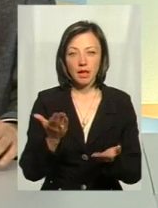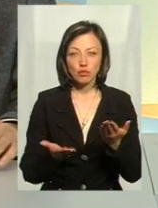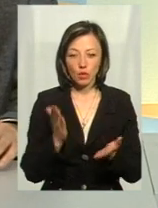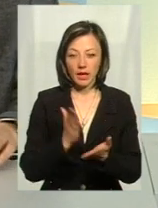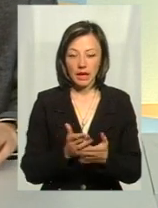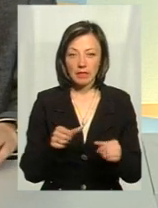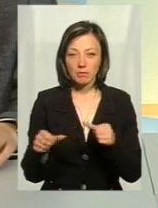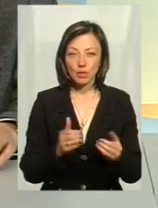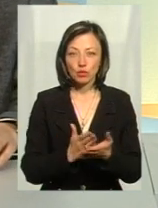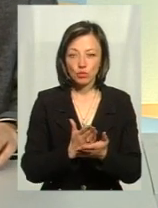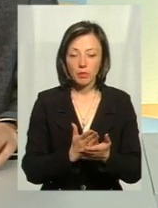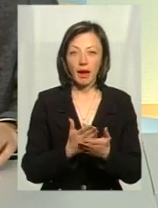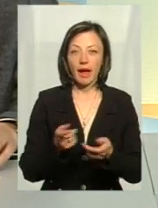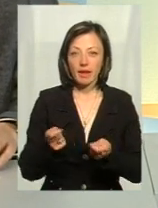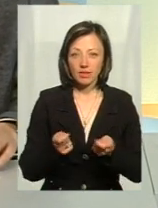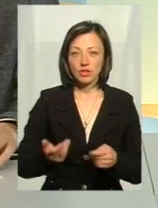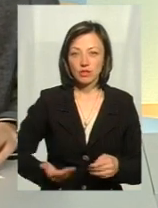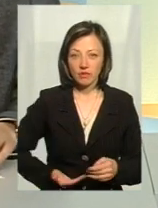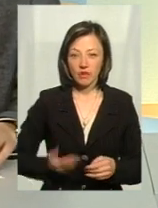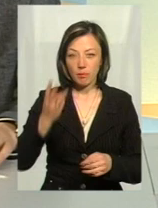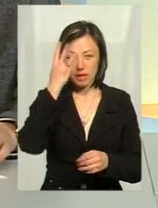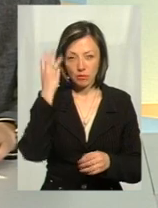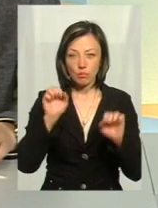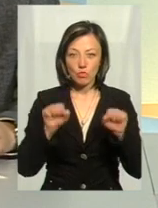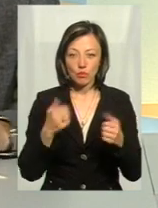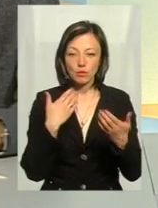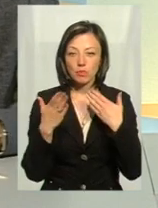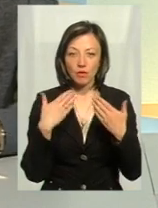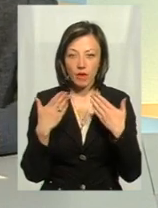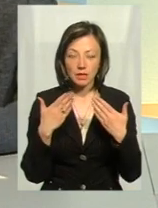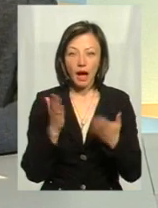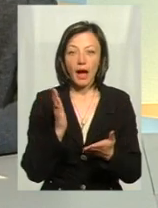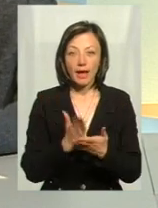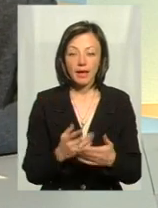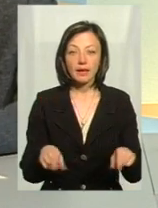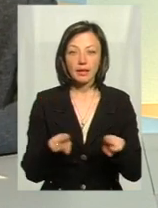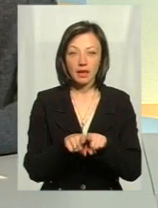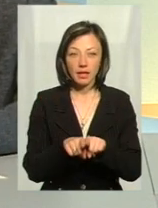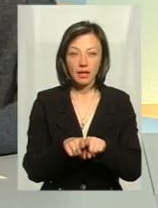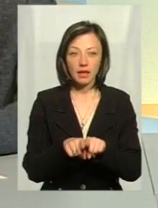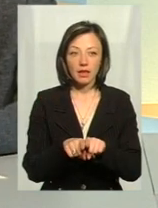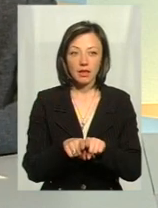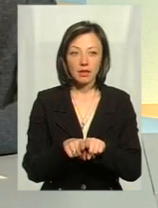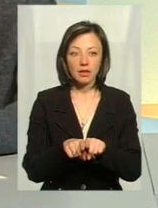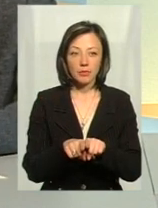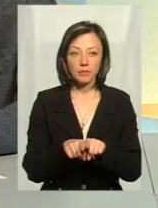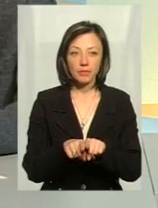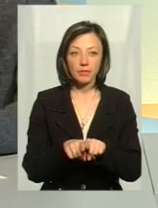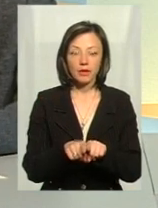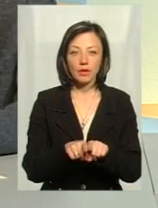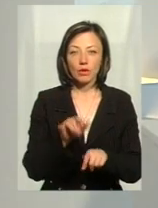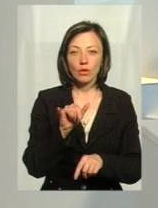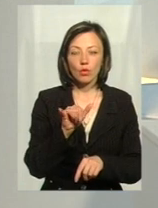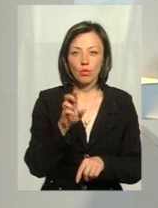діспетчерська служба, є керівник, він живий в Хмельницьку, це одне, з ним можна хоч поспілкуватися. А такі сервіси, як там Uber,